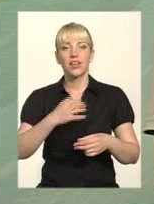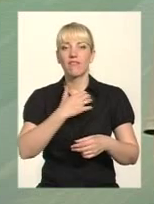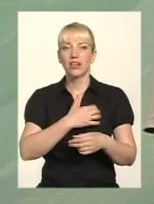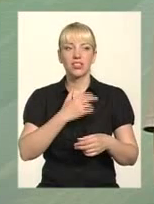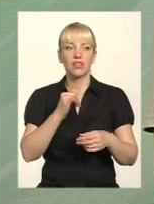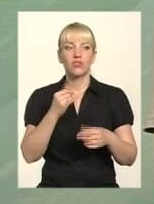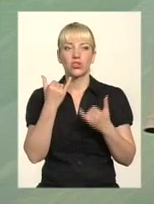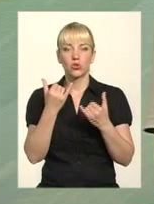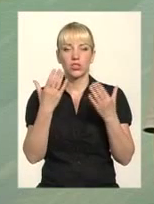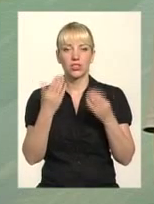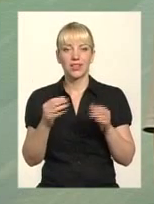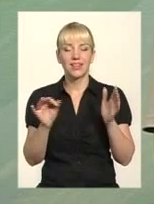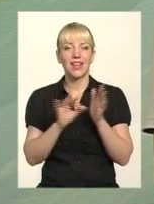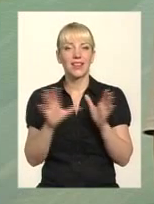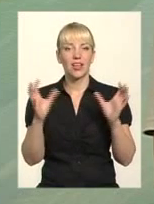енергозбереження.